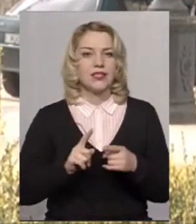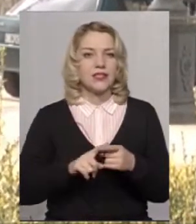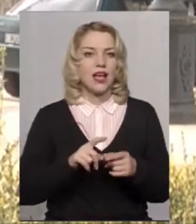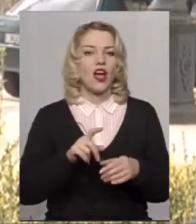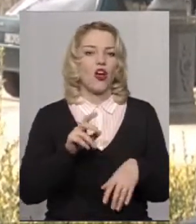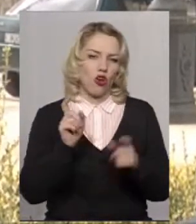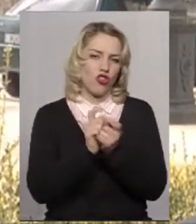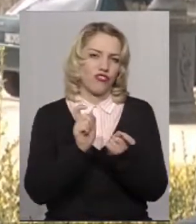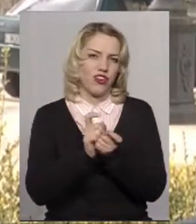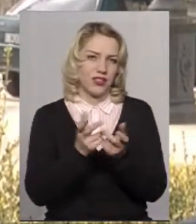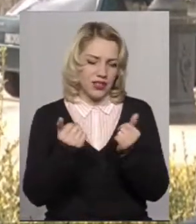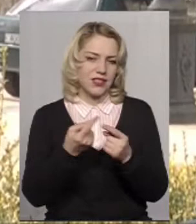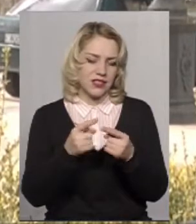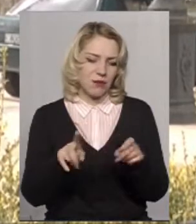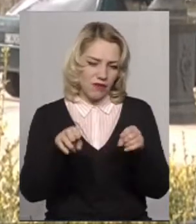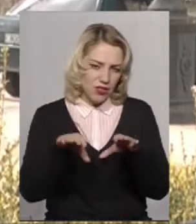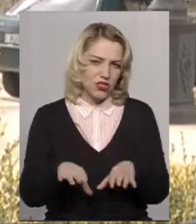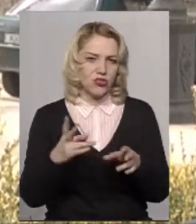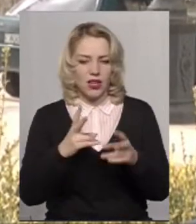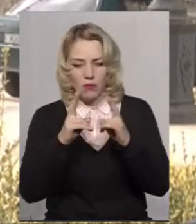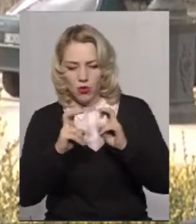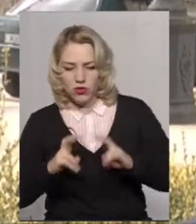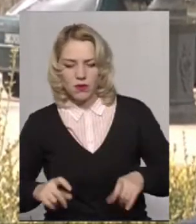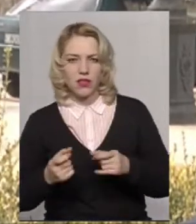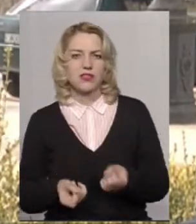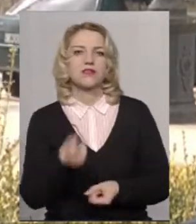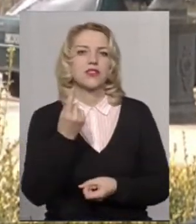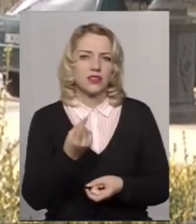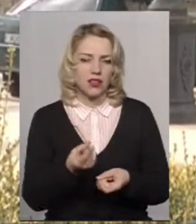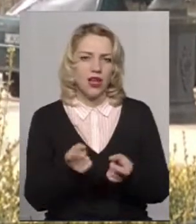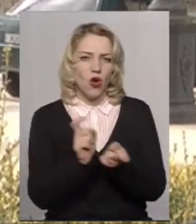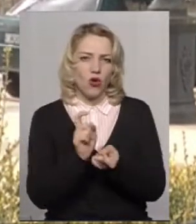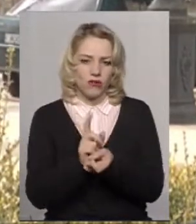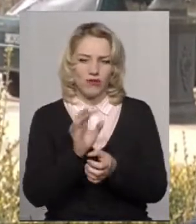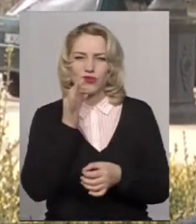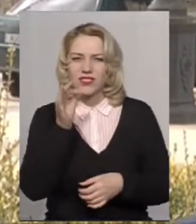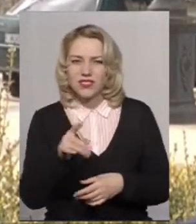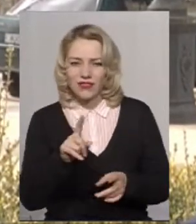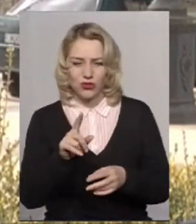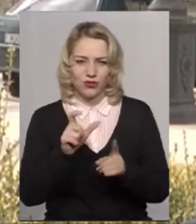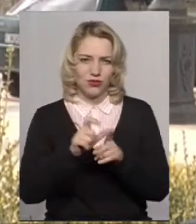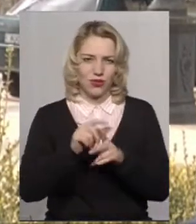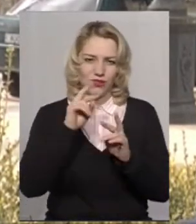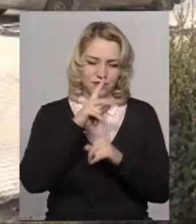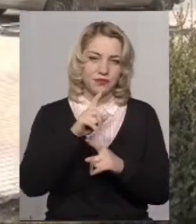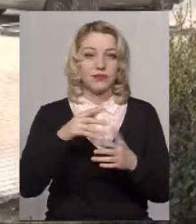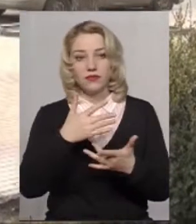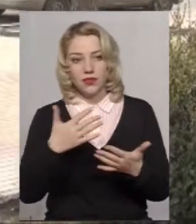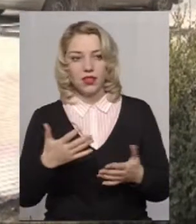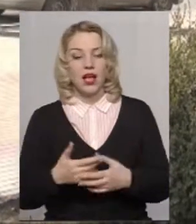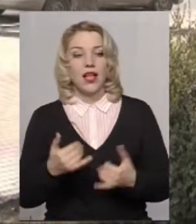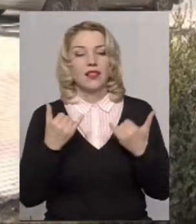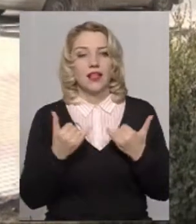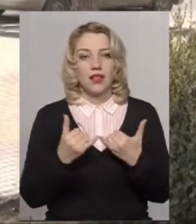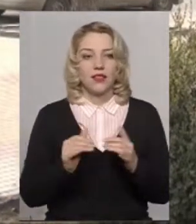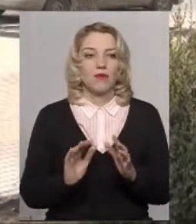треба вирішувати, треба розбиратися, від чого він пішов, там щось сказав друг другу не так, чи тому щось подібне. На даний